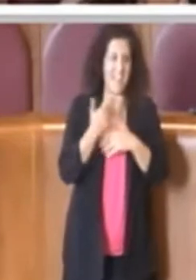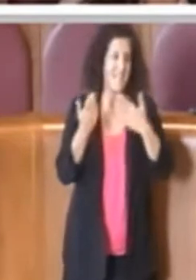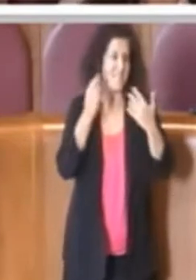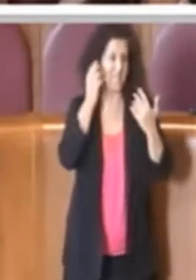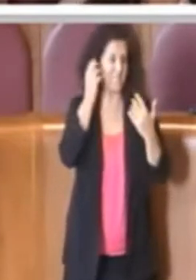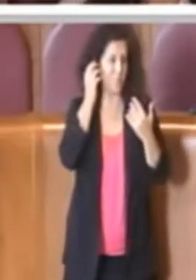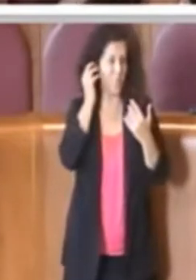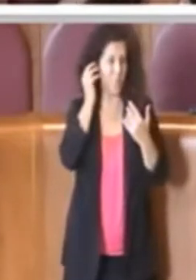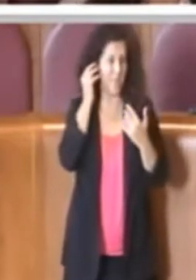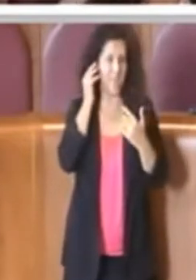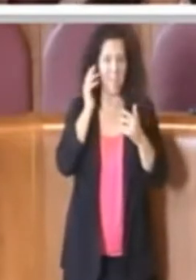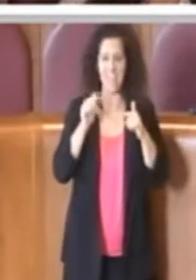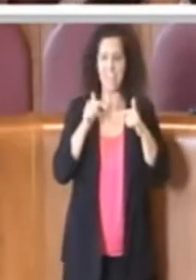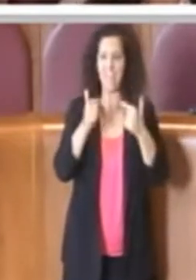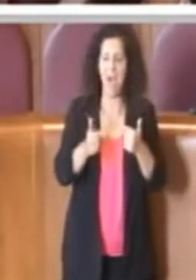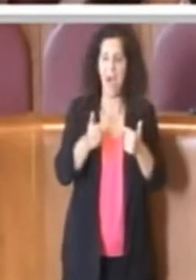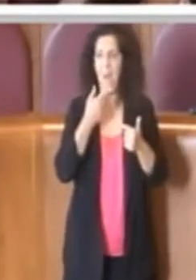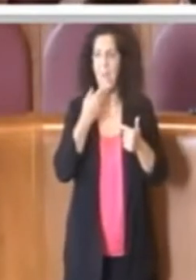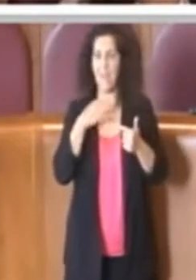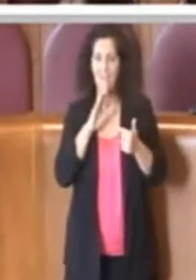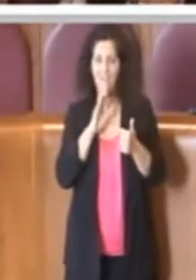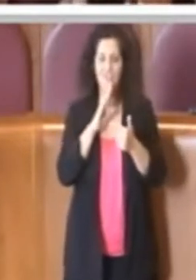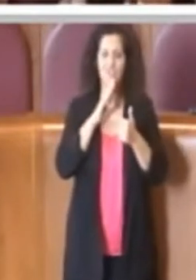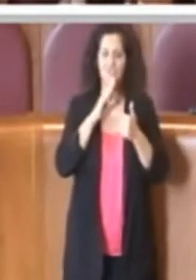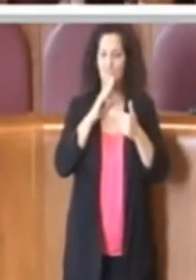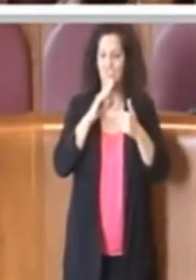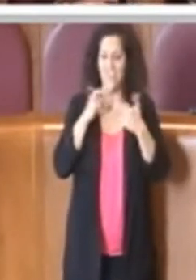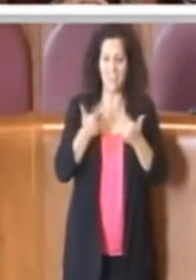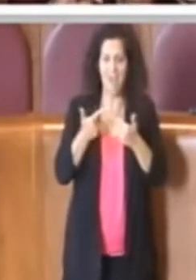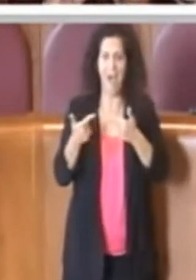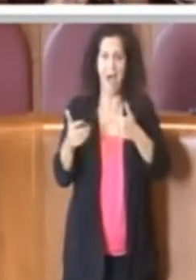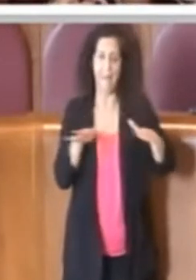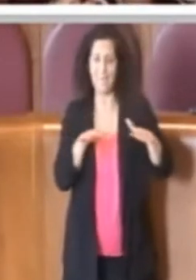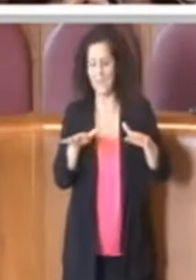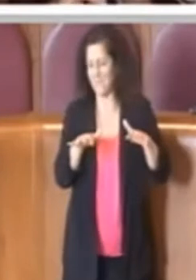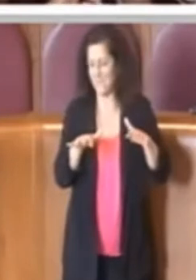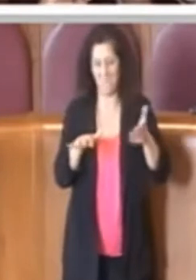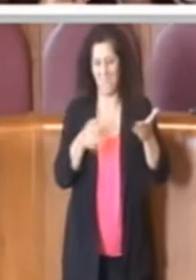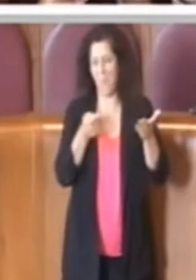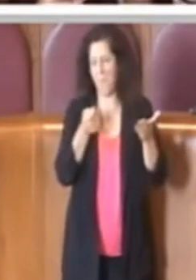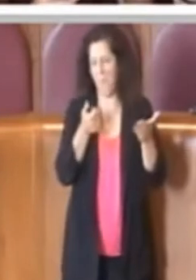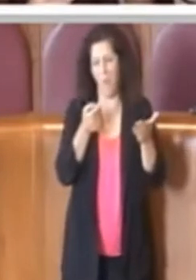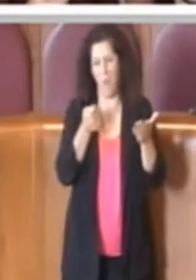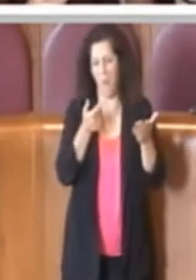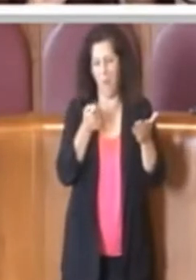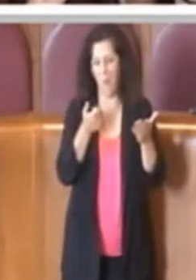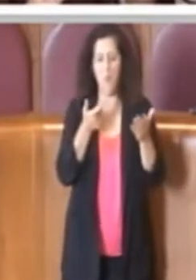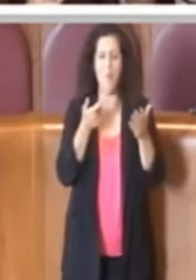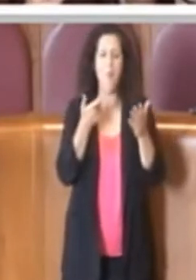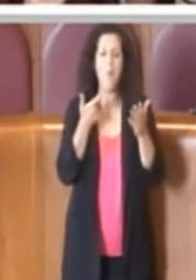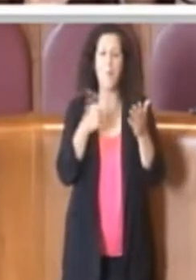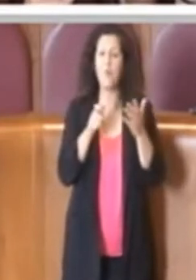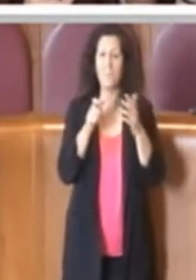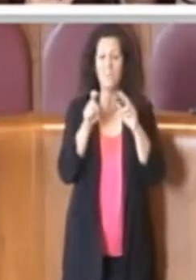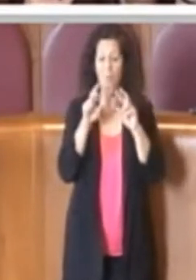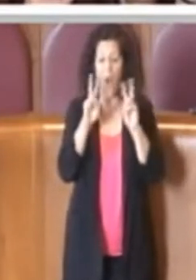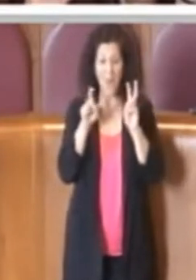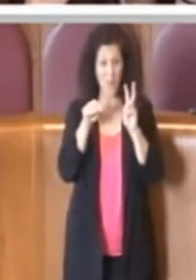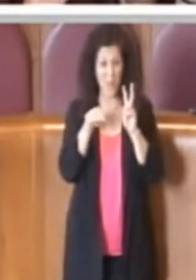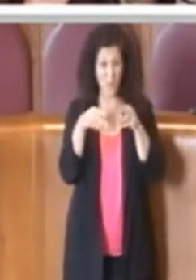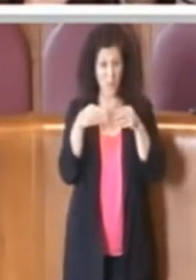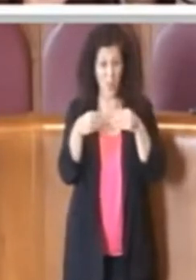benefici porterà e così via perché chiaramente è quella materia e quell'ambito rispetto al quale